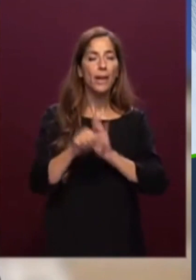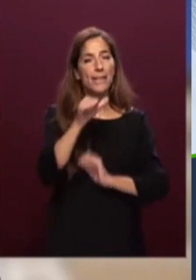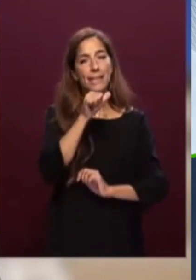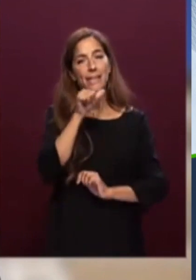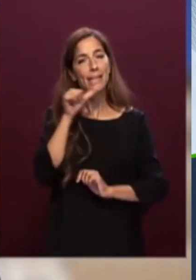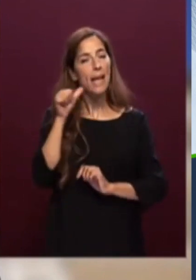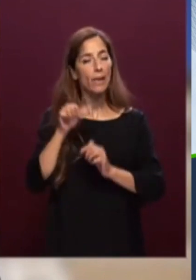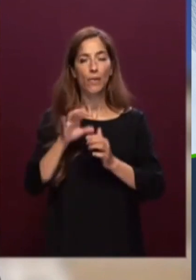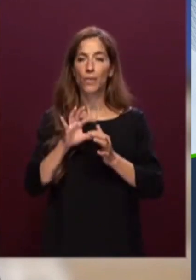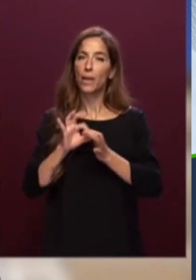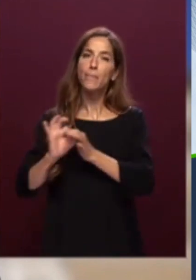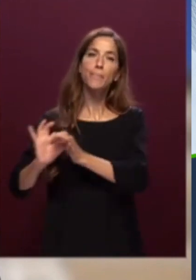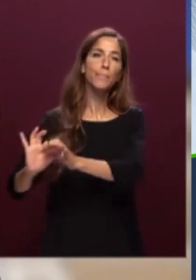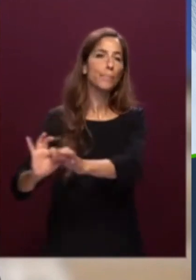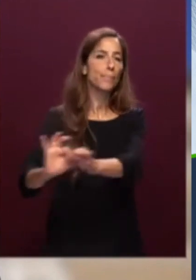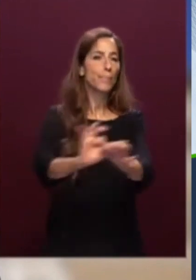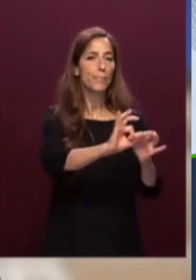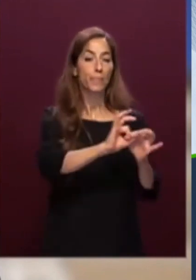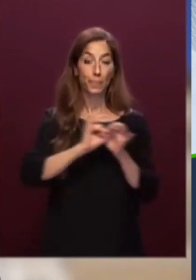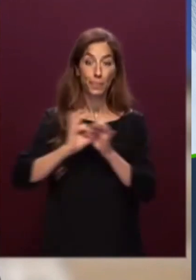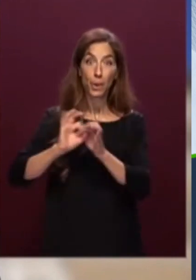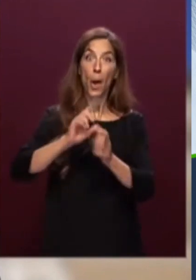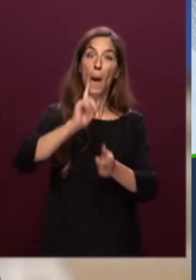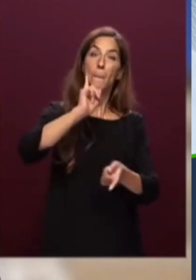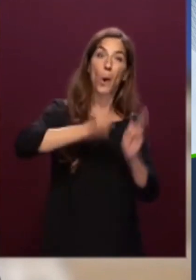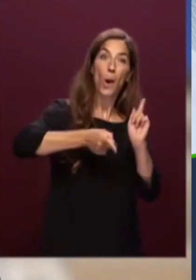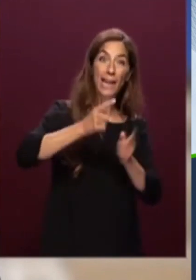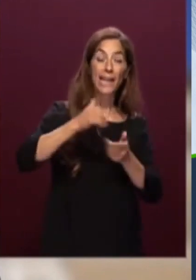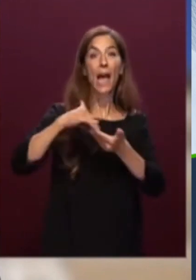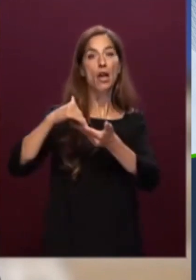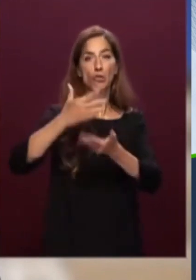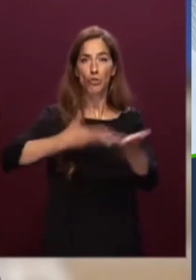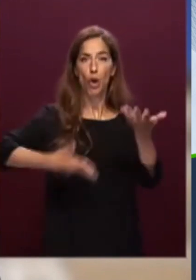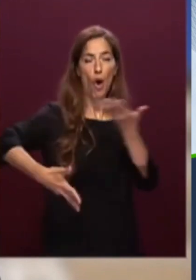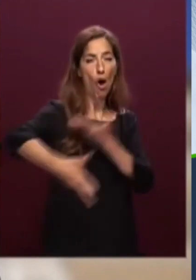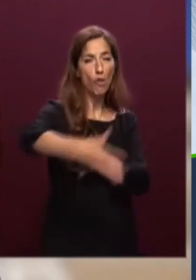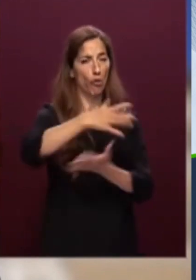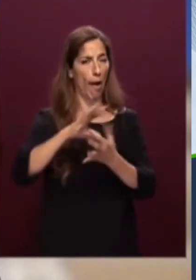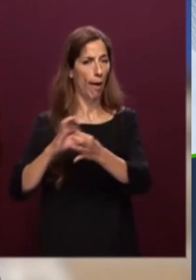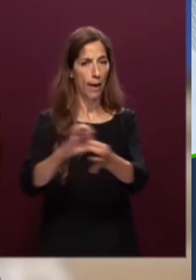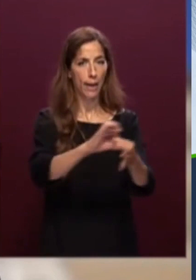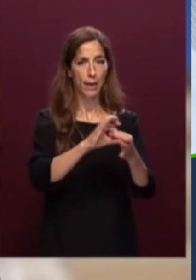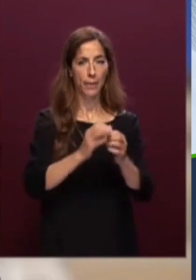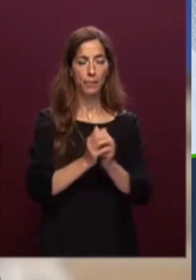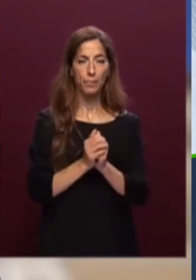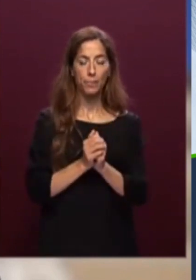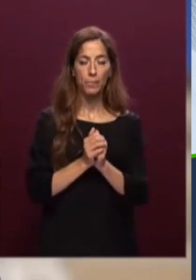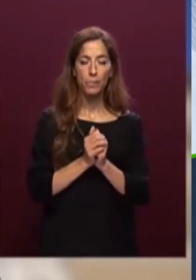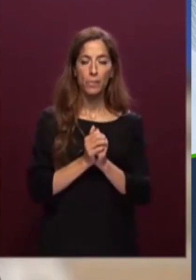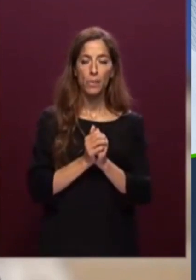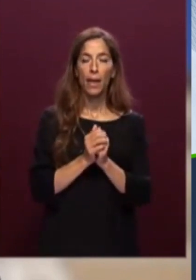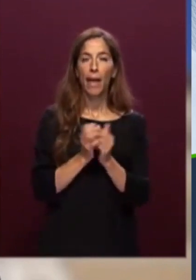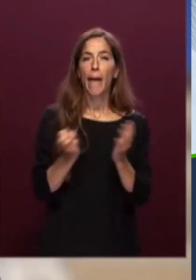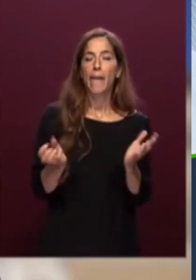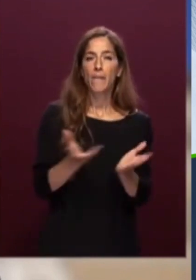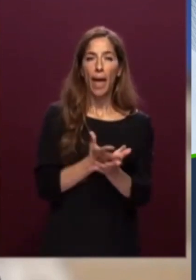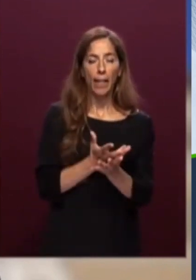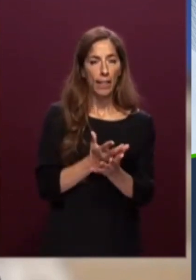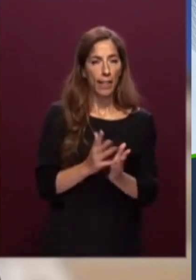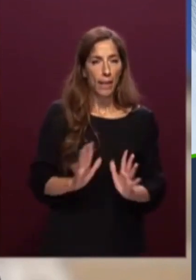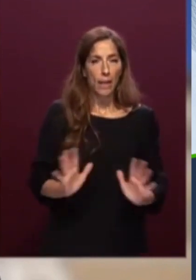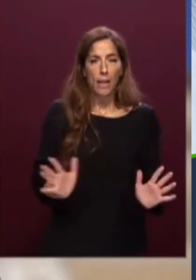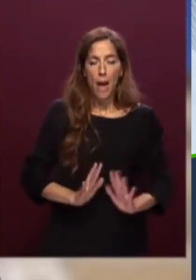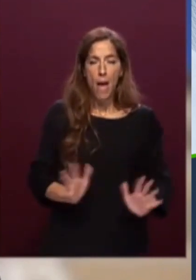coesione politica e sociale gli eventi molto gravi e drammatici che hanno messo a dura prova il